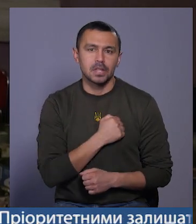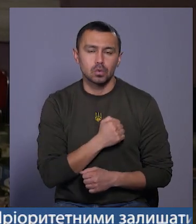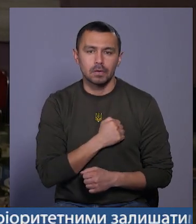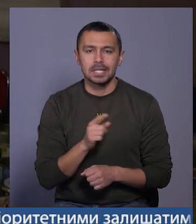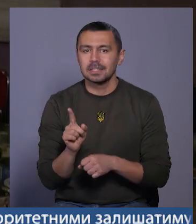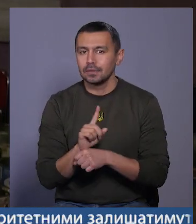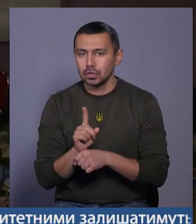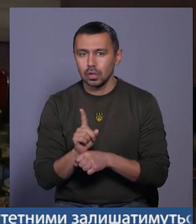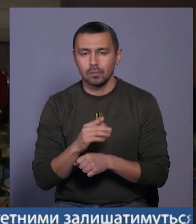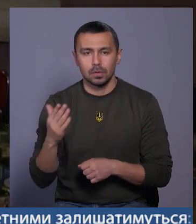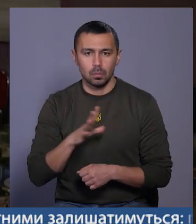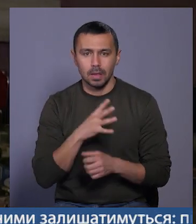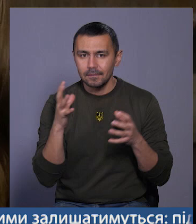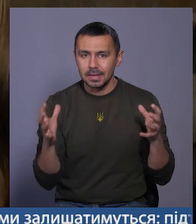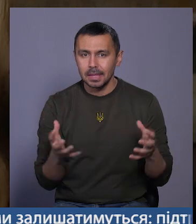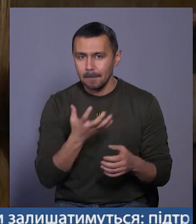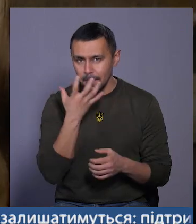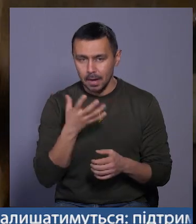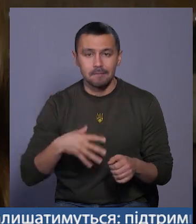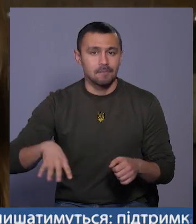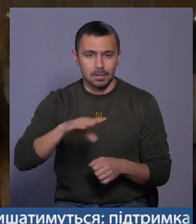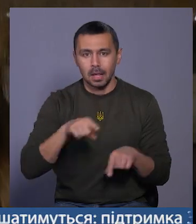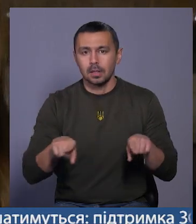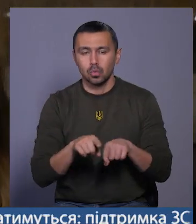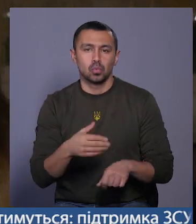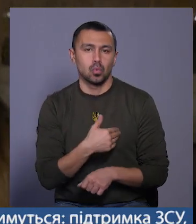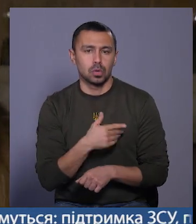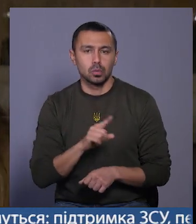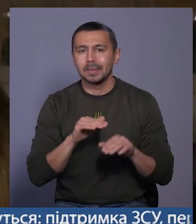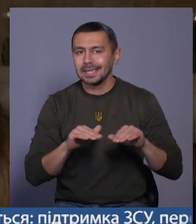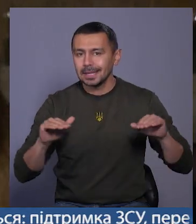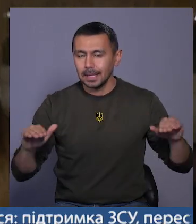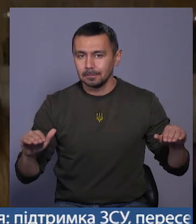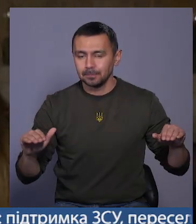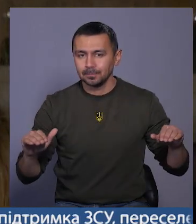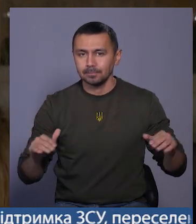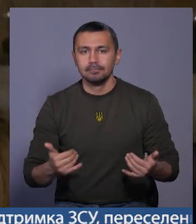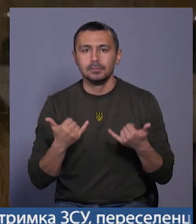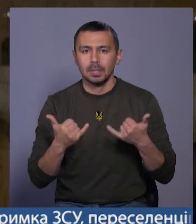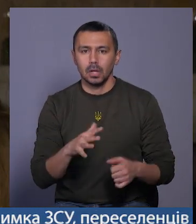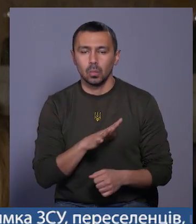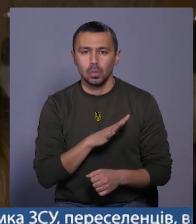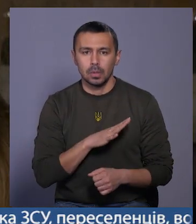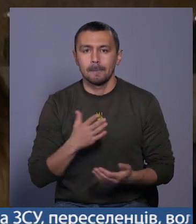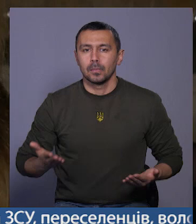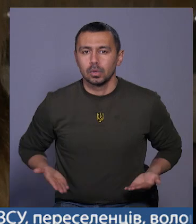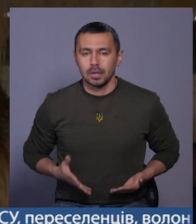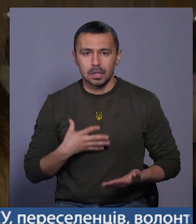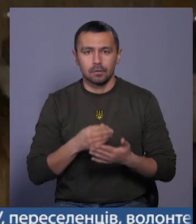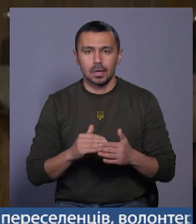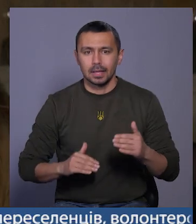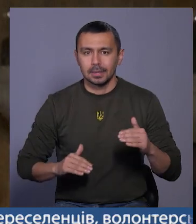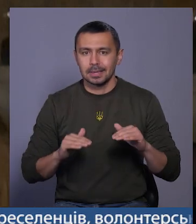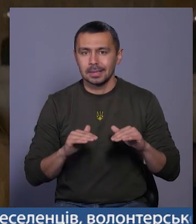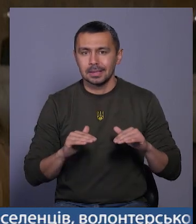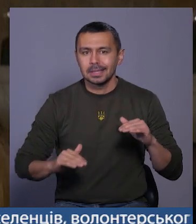свічки, щоб вони були в теплівці. Також хочемо, щоб діти зараз проживали своє дитинство,